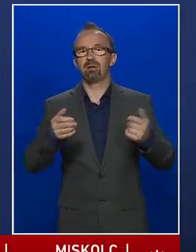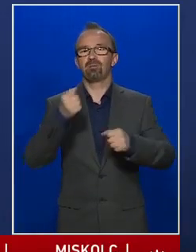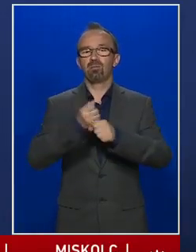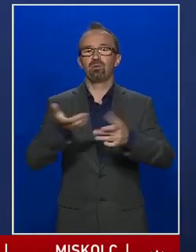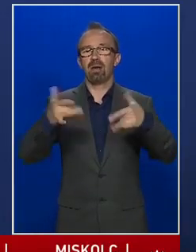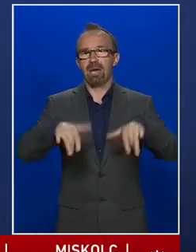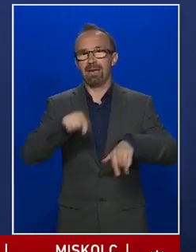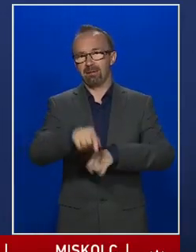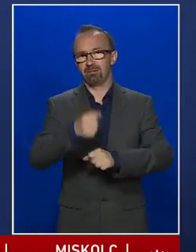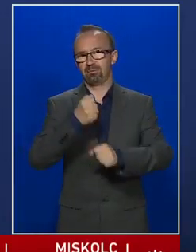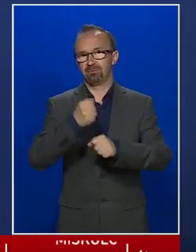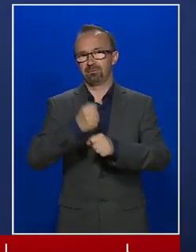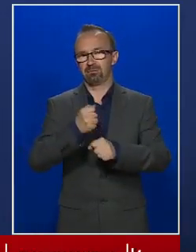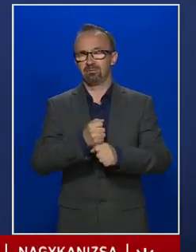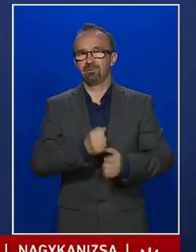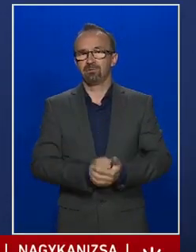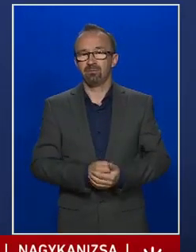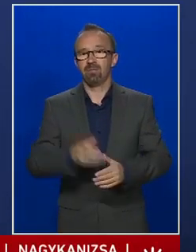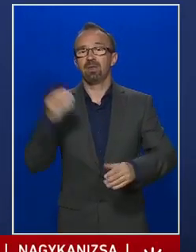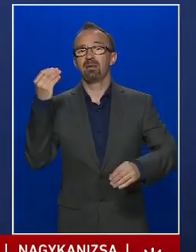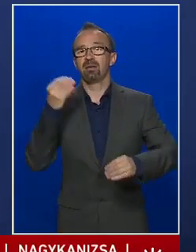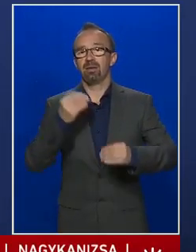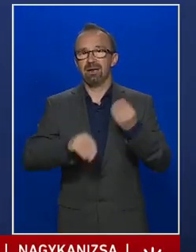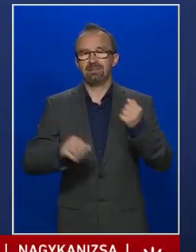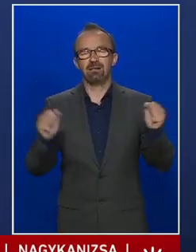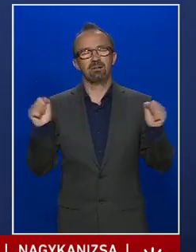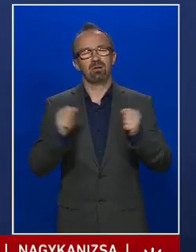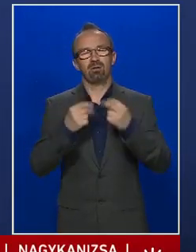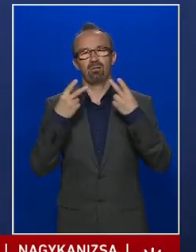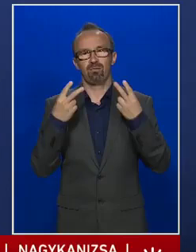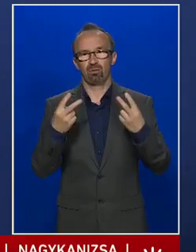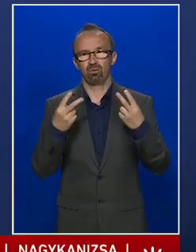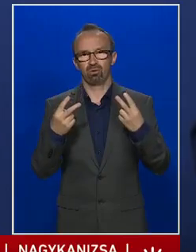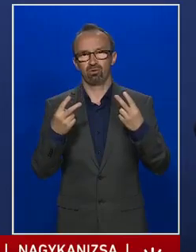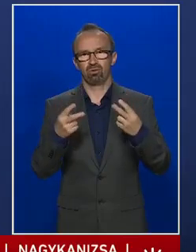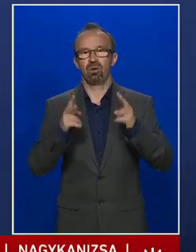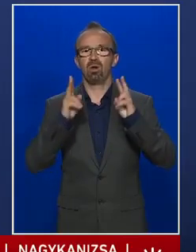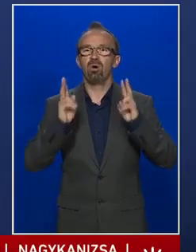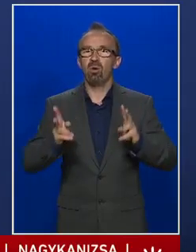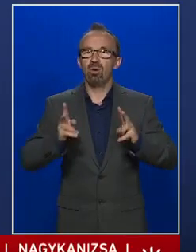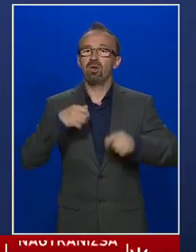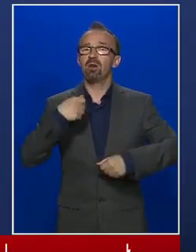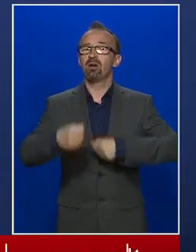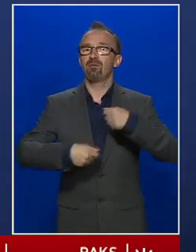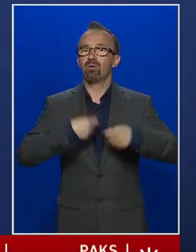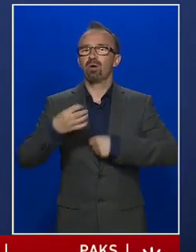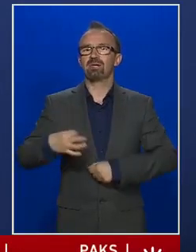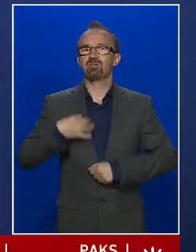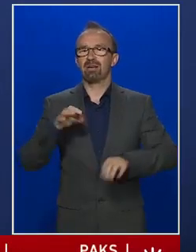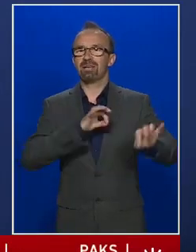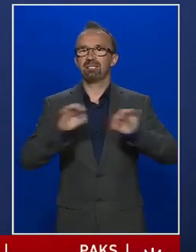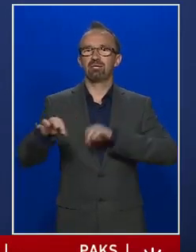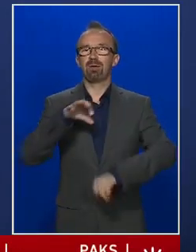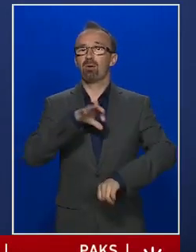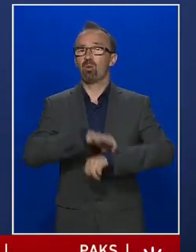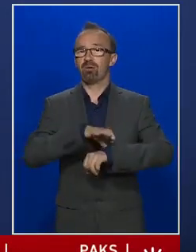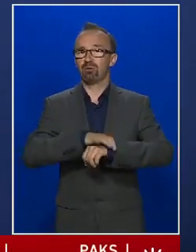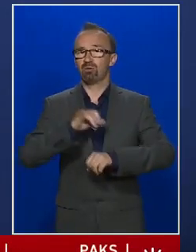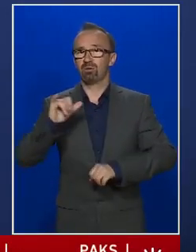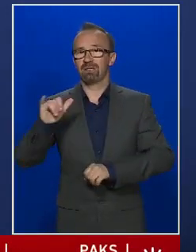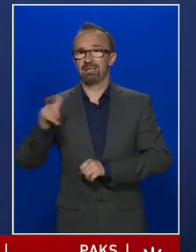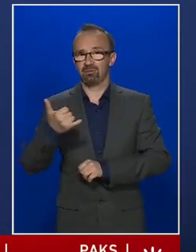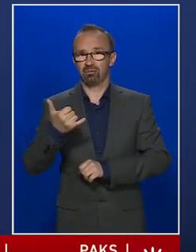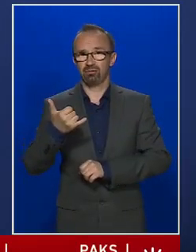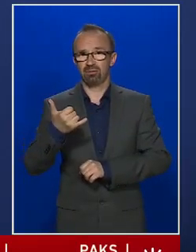munkahelyi jelenléttel, és ezért nagyon fontos az, hogy a foglalkozás egészségügyi orvosok is